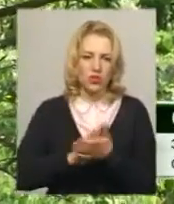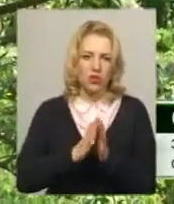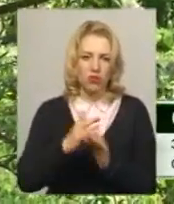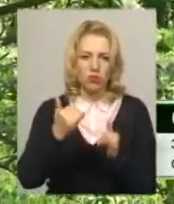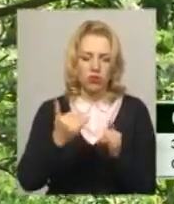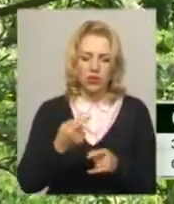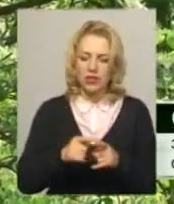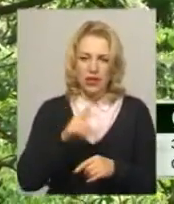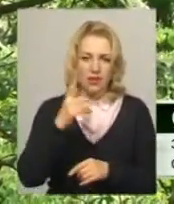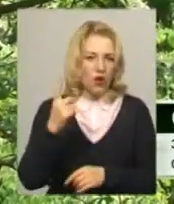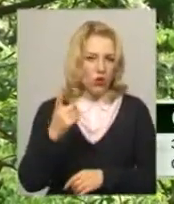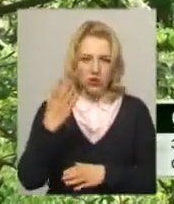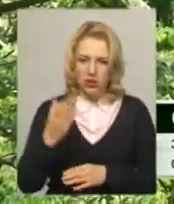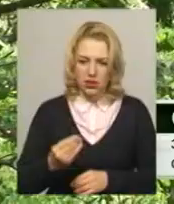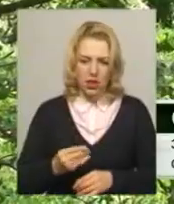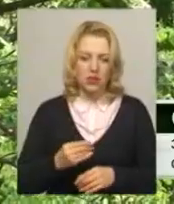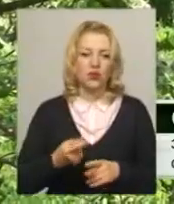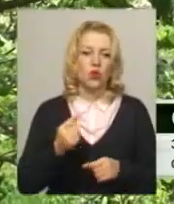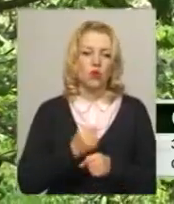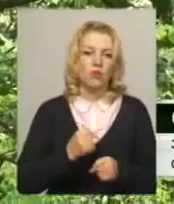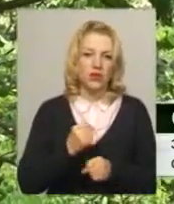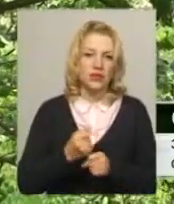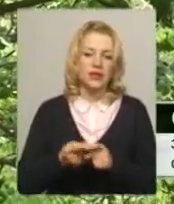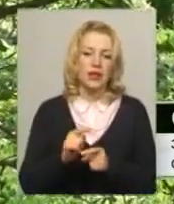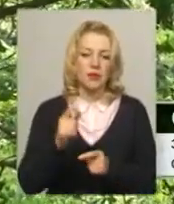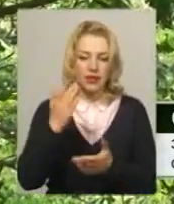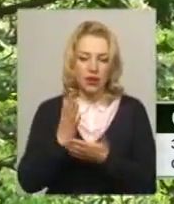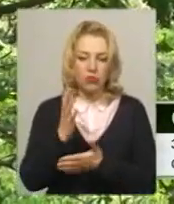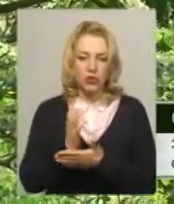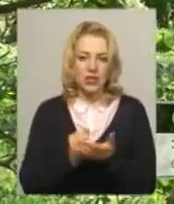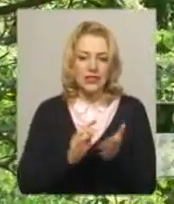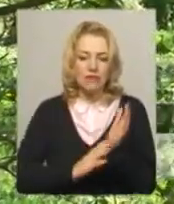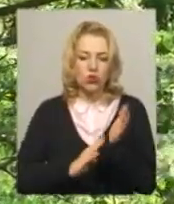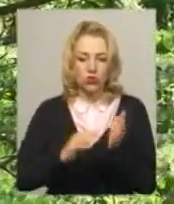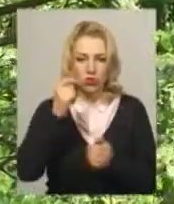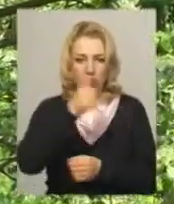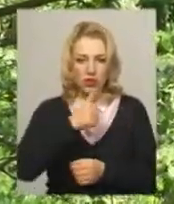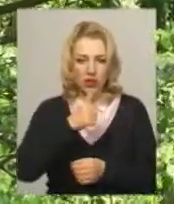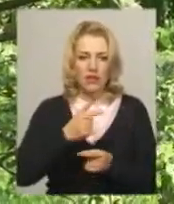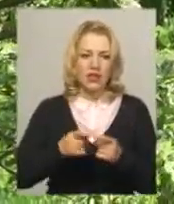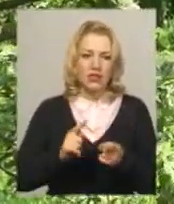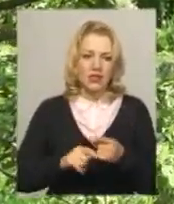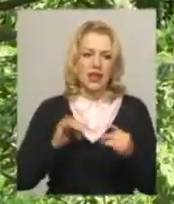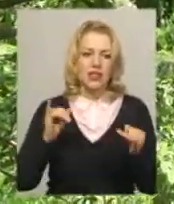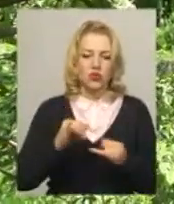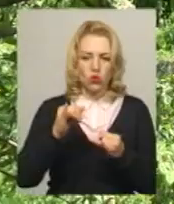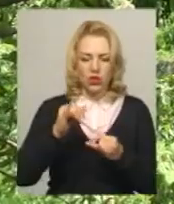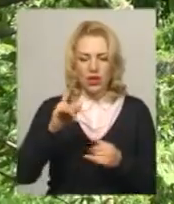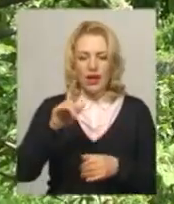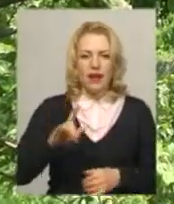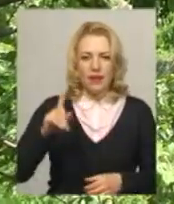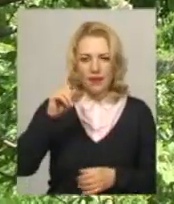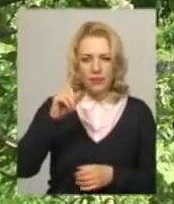робилось не за один день, повірте. Є потенціал, який ще з 90-х років. Це історико-краєзнавчі конференції, які проводить місто